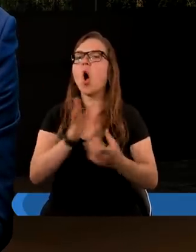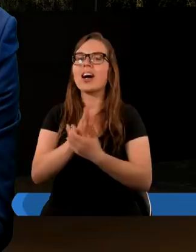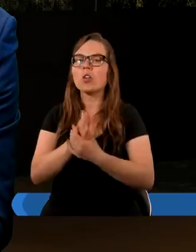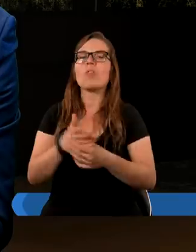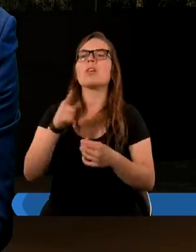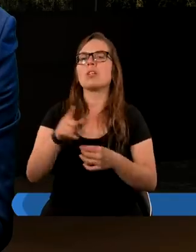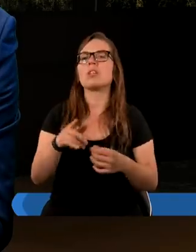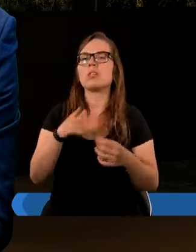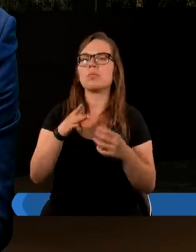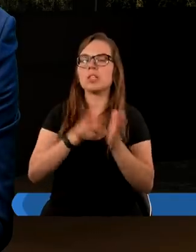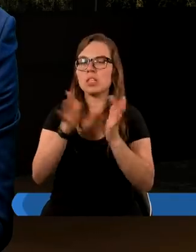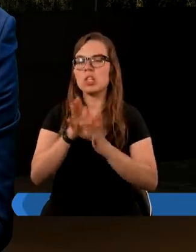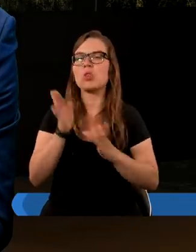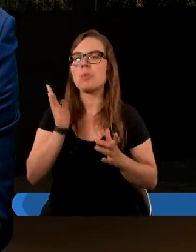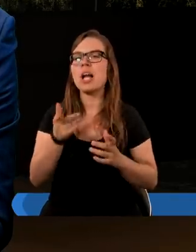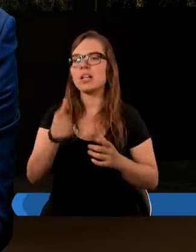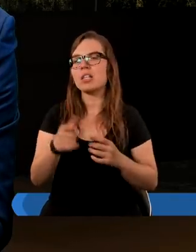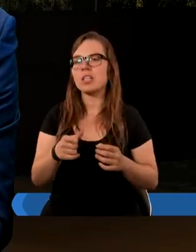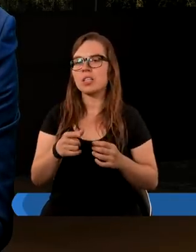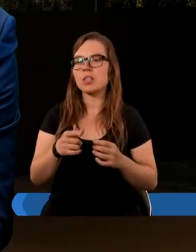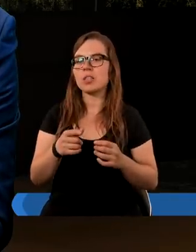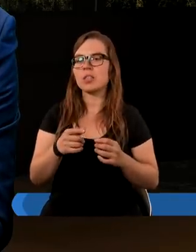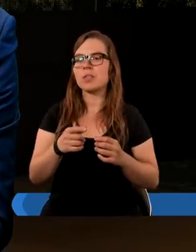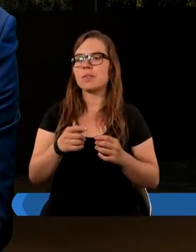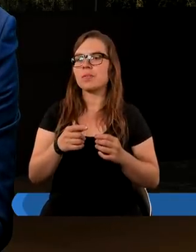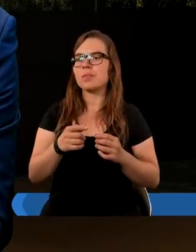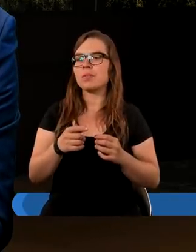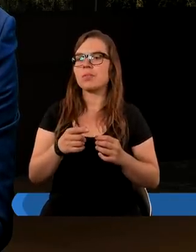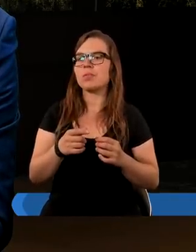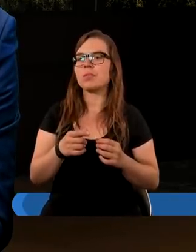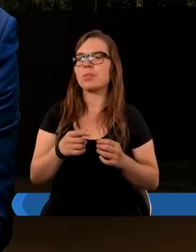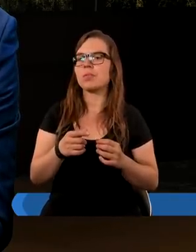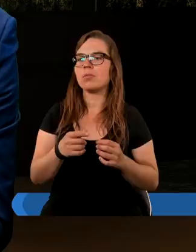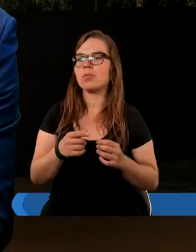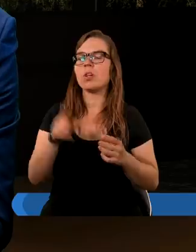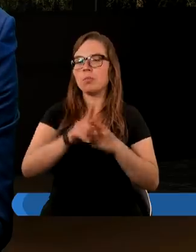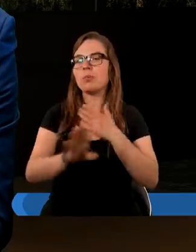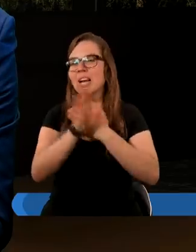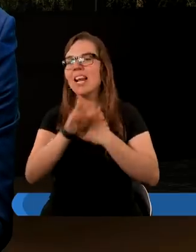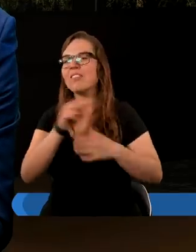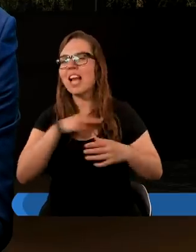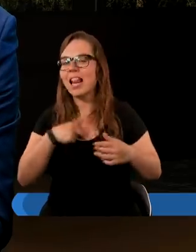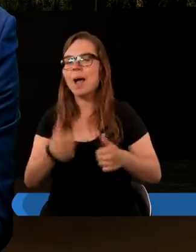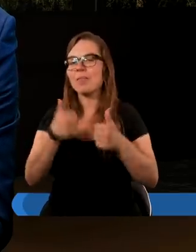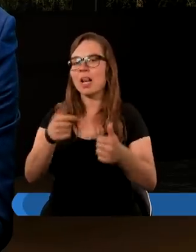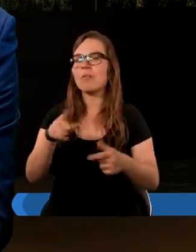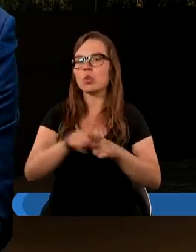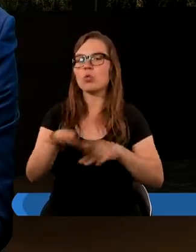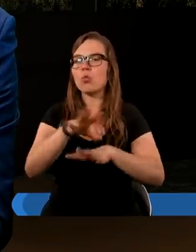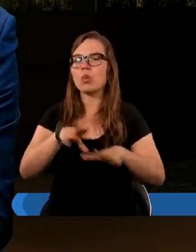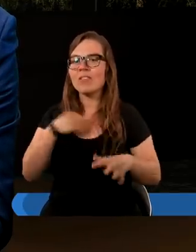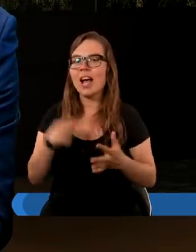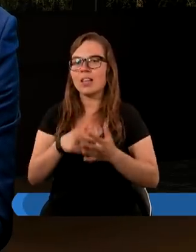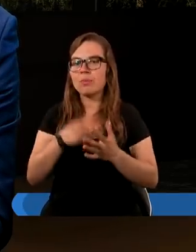który był Chrystus przed tym za nami, orędownikiem, który za nami się stawiał, a teraz właśnie jest Duch Święty